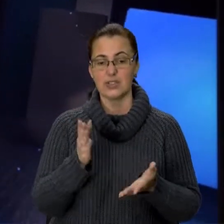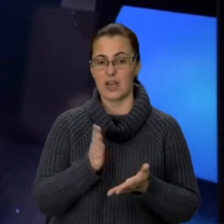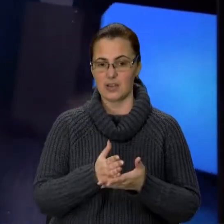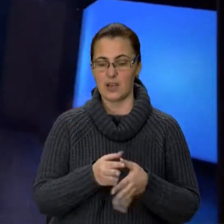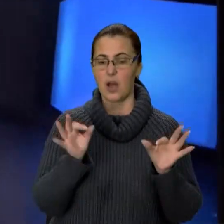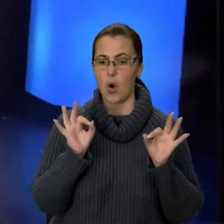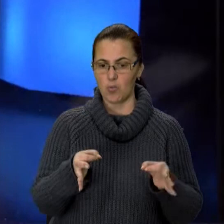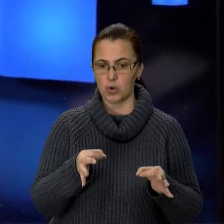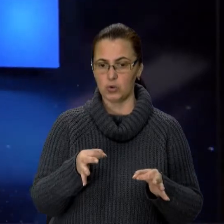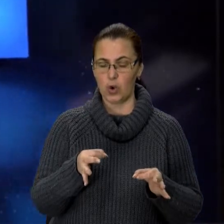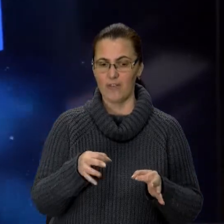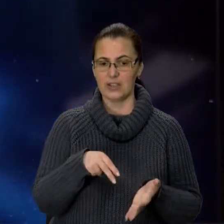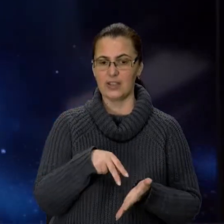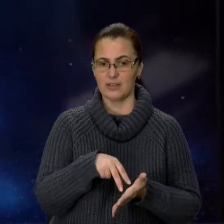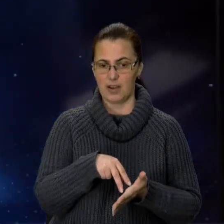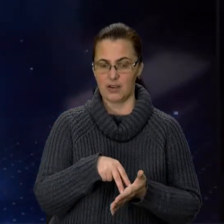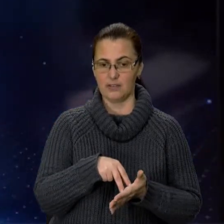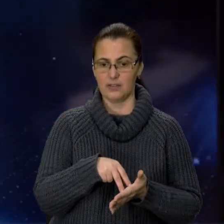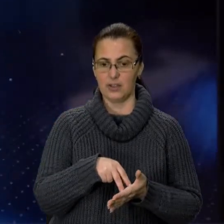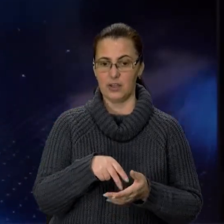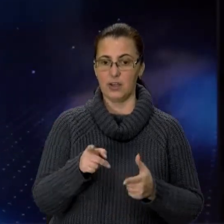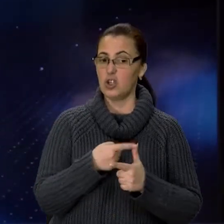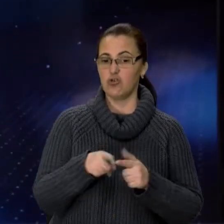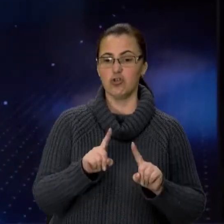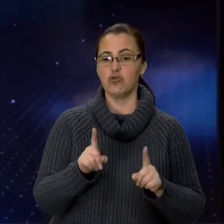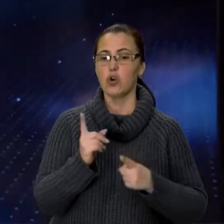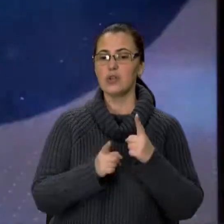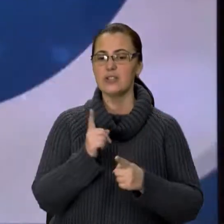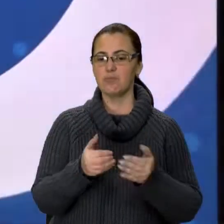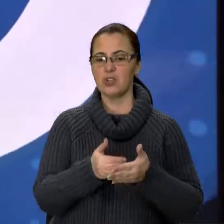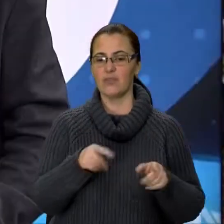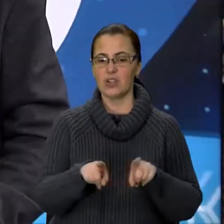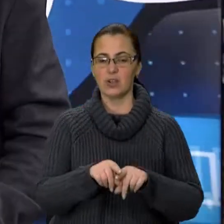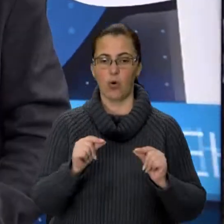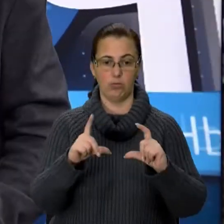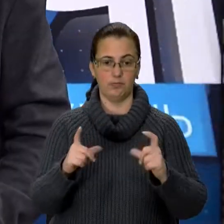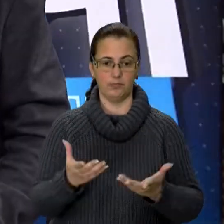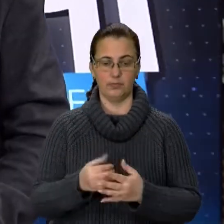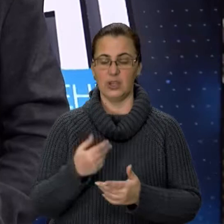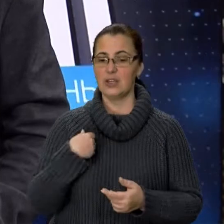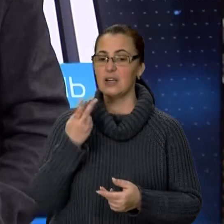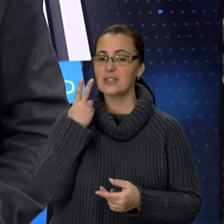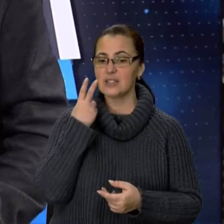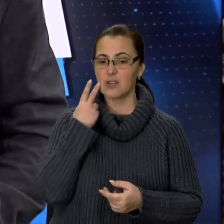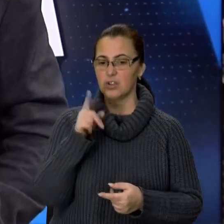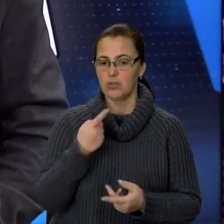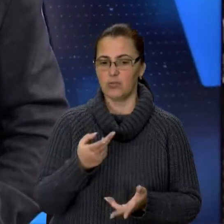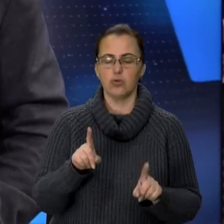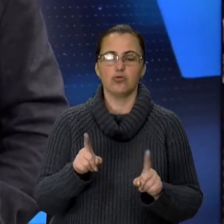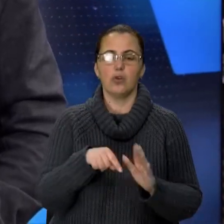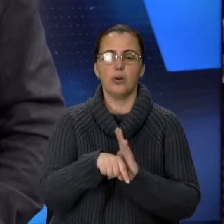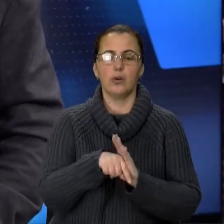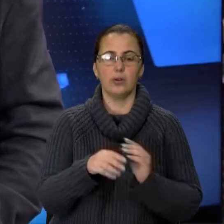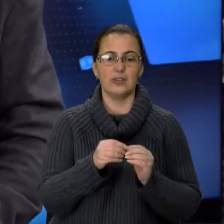обґрунтований тариф і чи щось зміниться від такого подорожчання? Я завжди говорю, що таке 10 гривень,